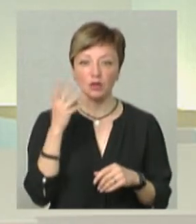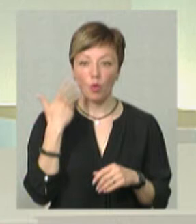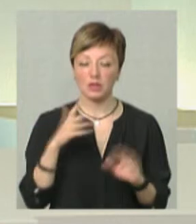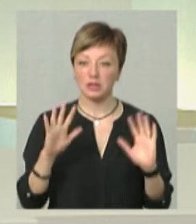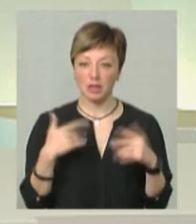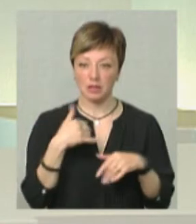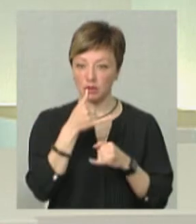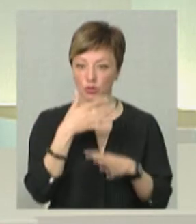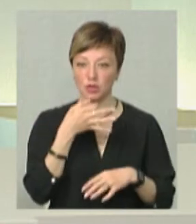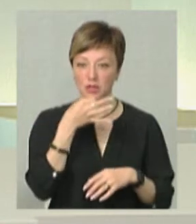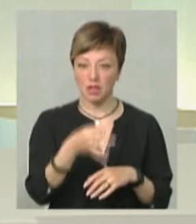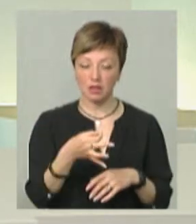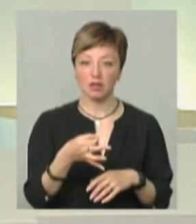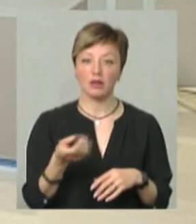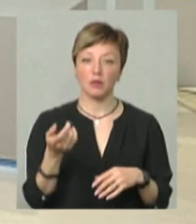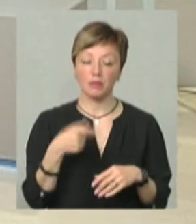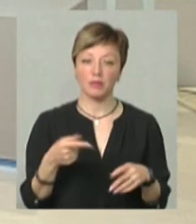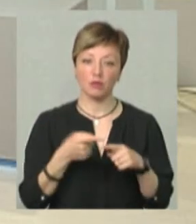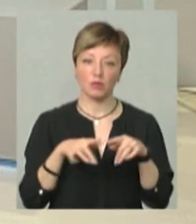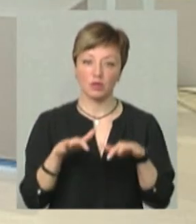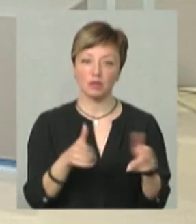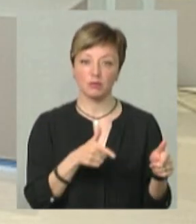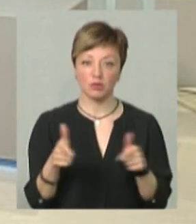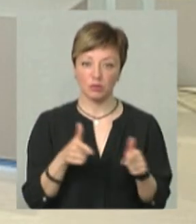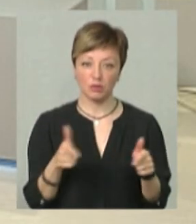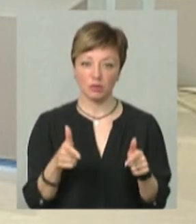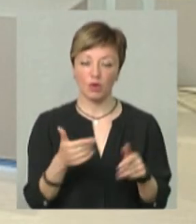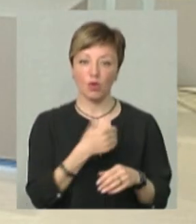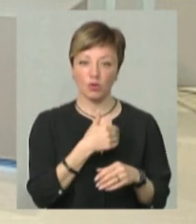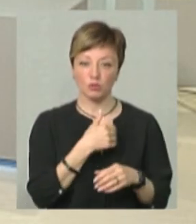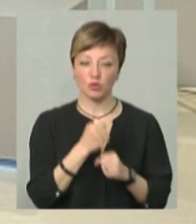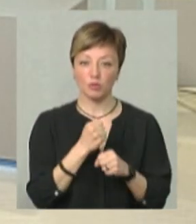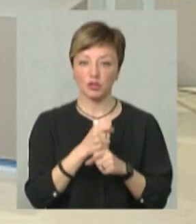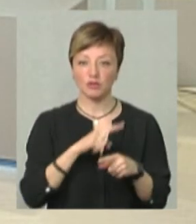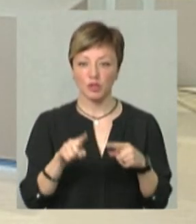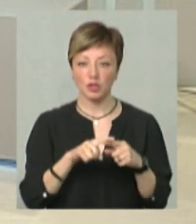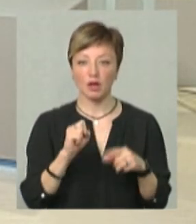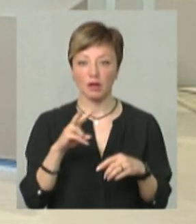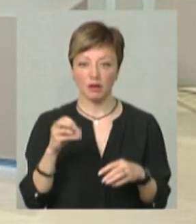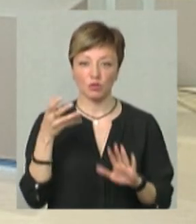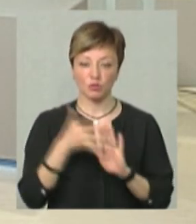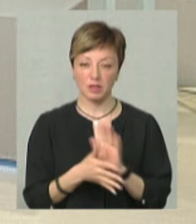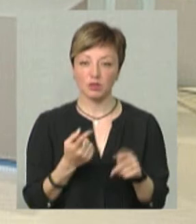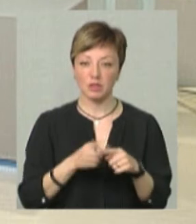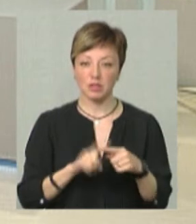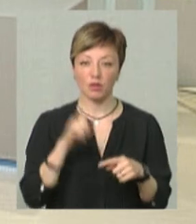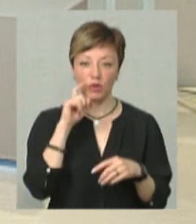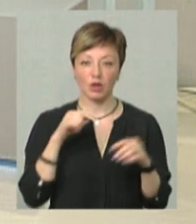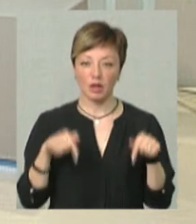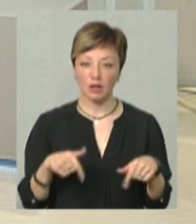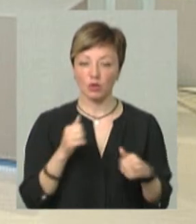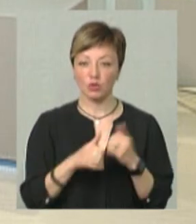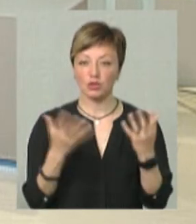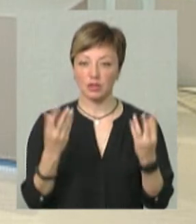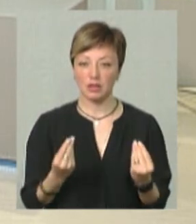коли це станеться, я не можу зараз назвати, тому що ми в процесі підготовки. Ми хочемо зробити швидше, але ж ви розумієте, що це в Україні,